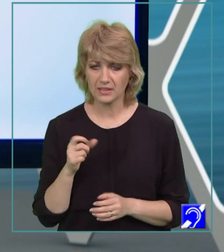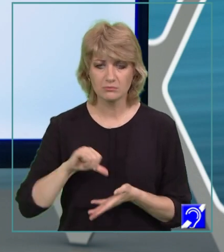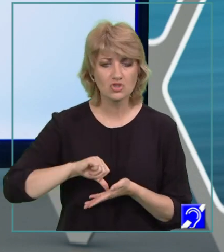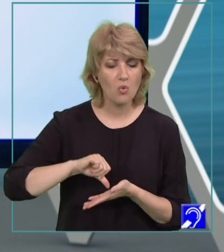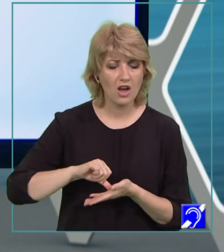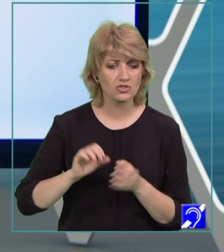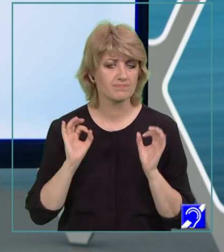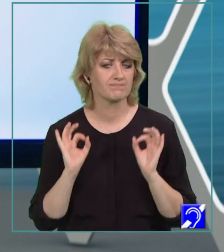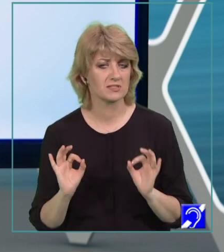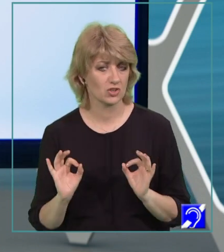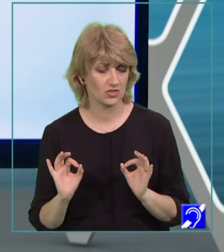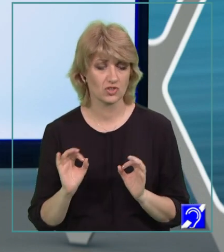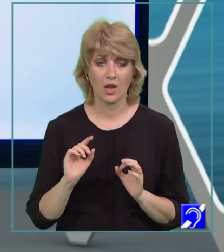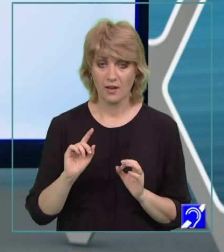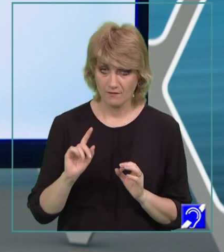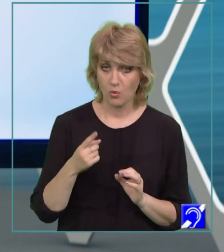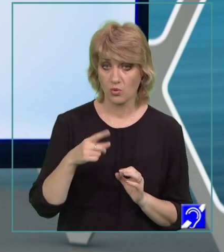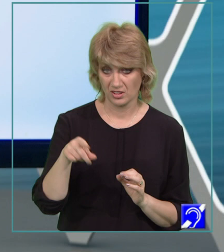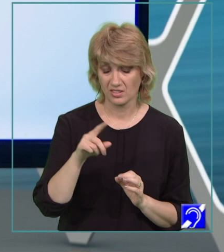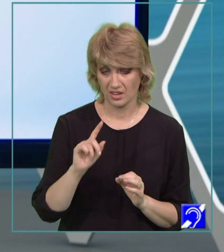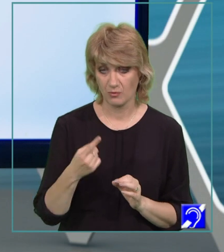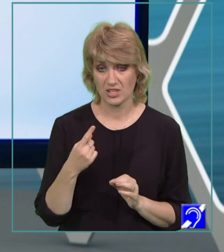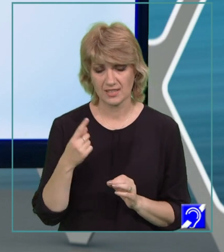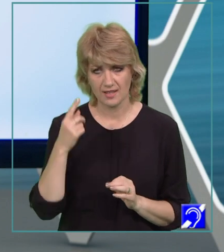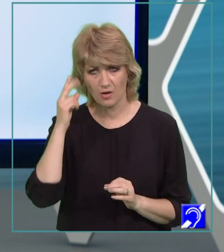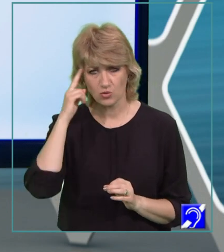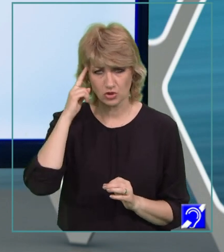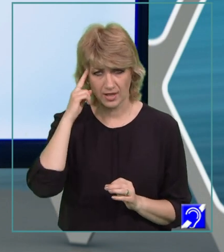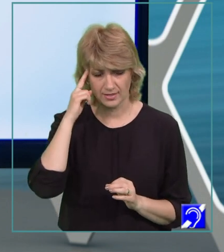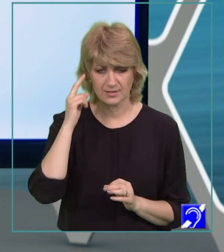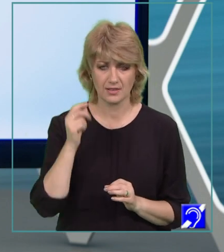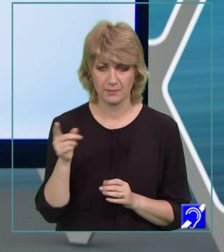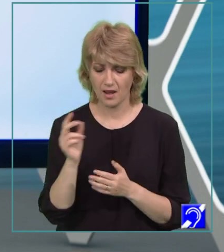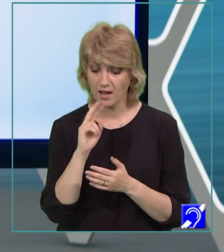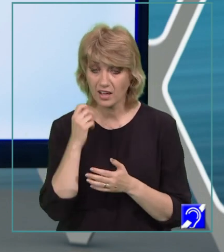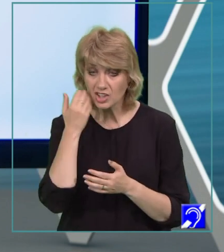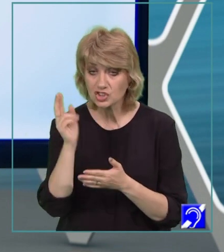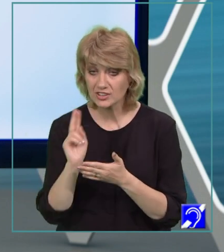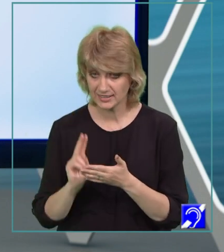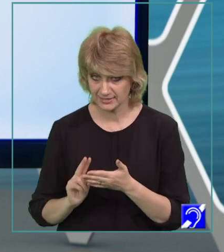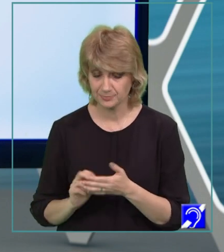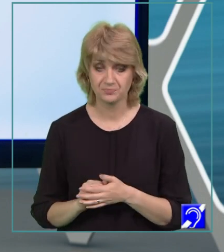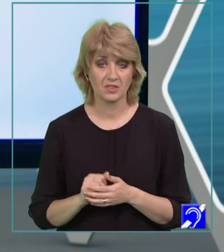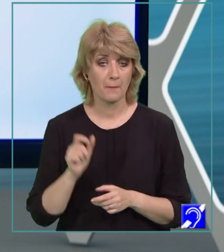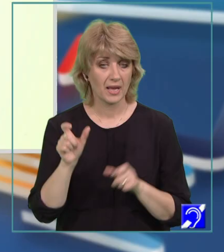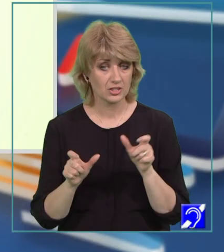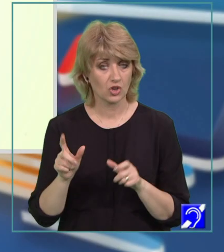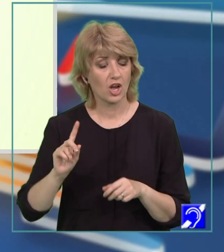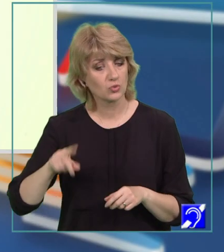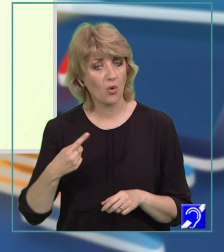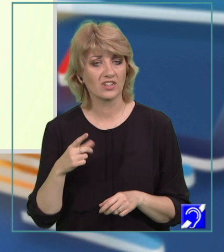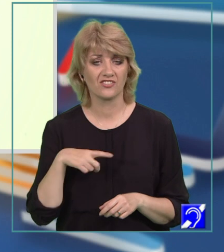specifice, pe care voi trebuie de asemenea să le conștientizați la lectură. Prin urmare, personajul poate fi